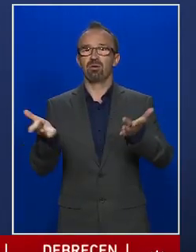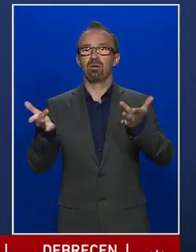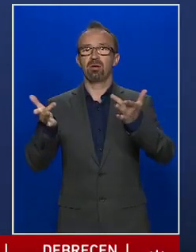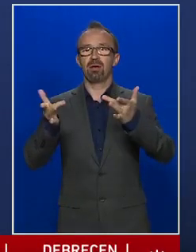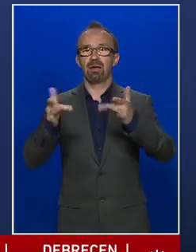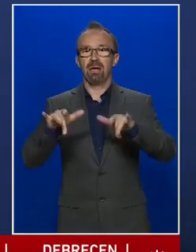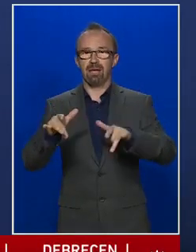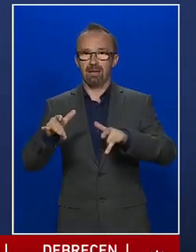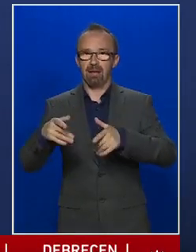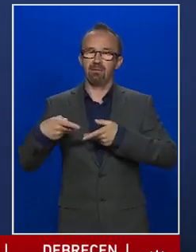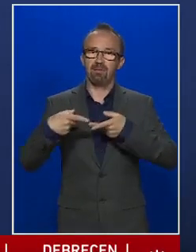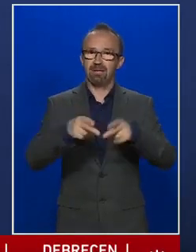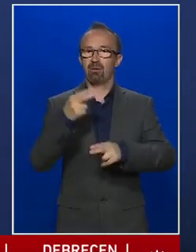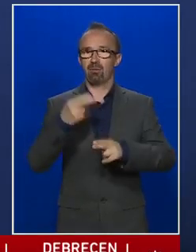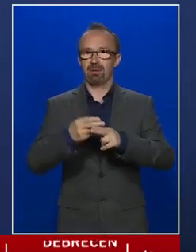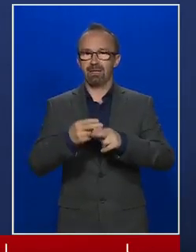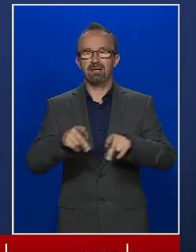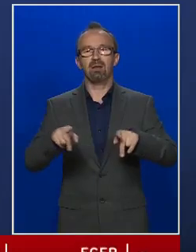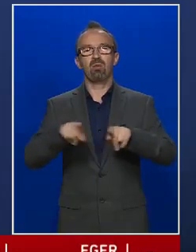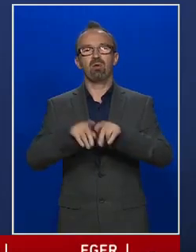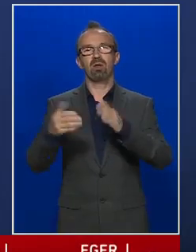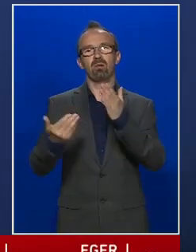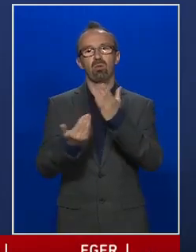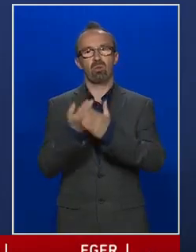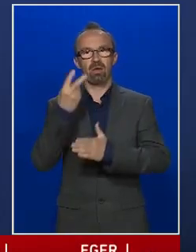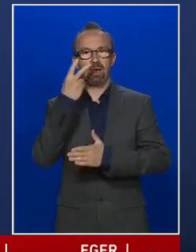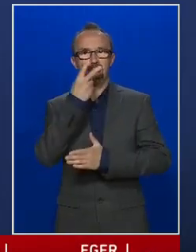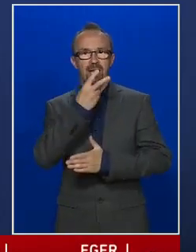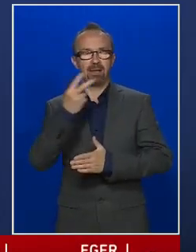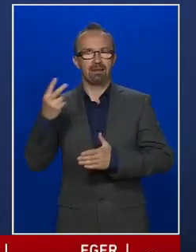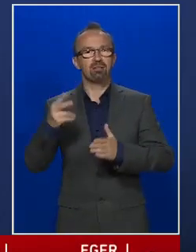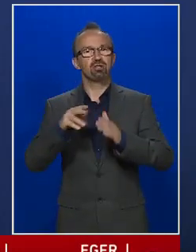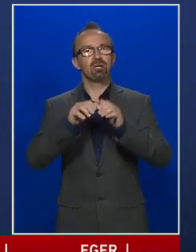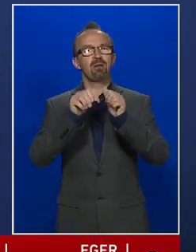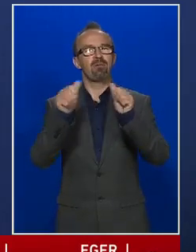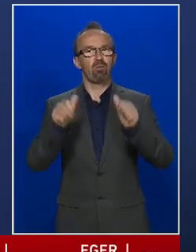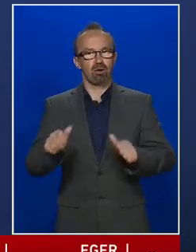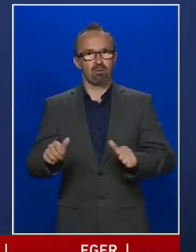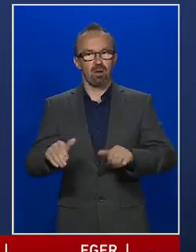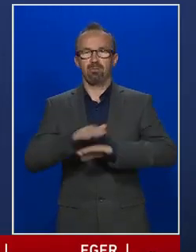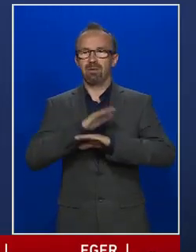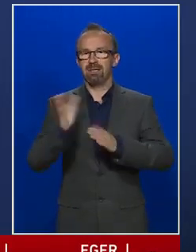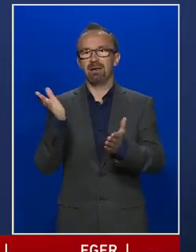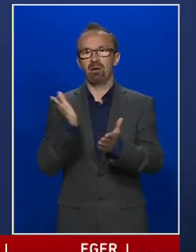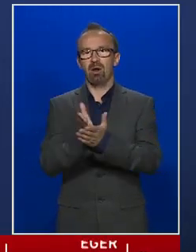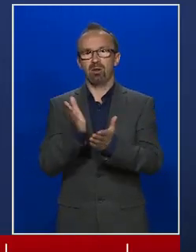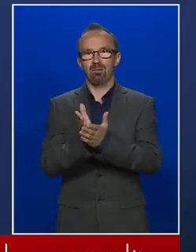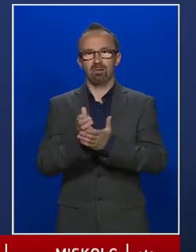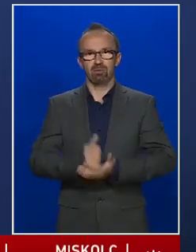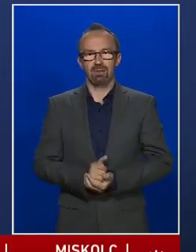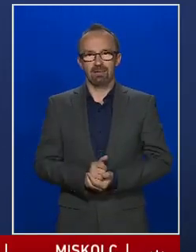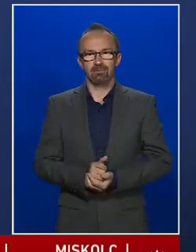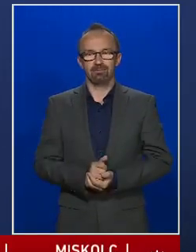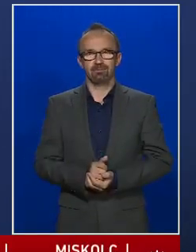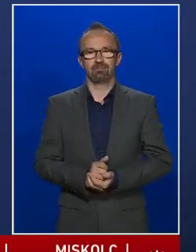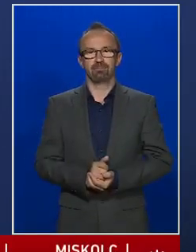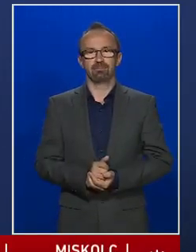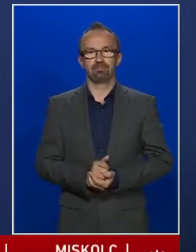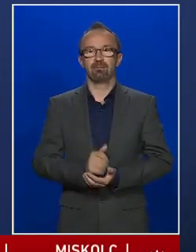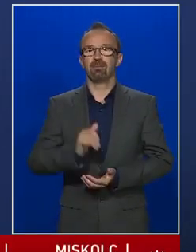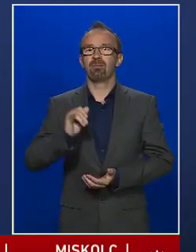került a beteg. Tehát ez egy olyan új ellátási forma, amihez mindenki alkalmazkodik, és